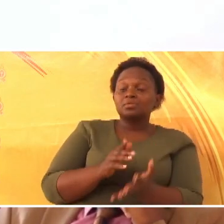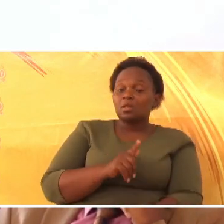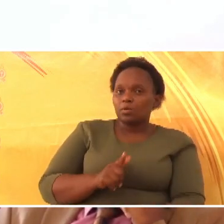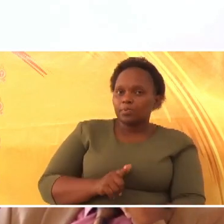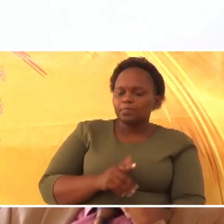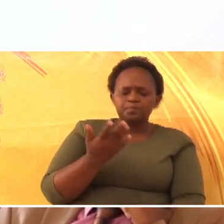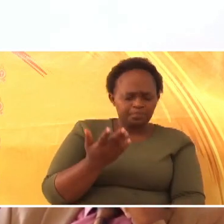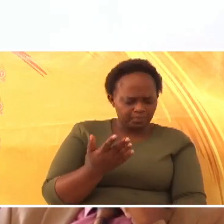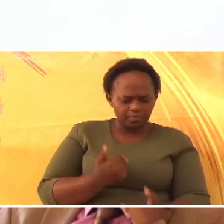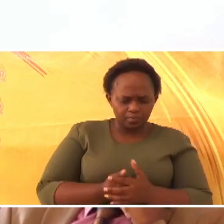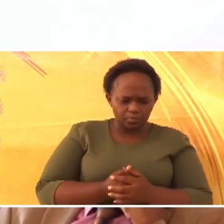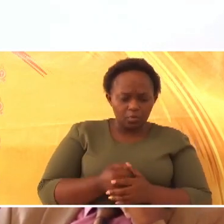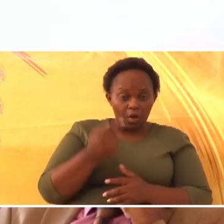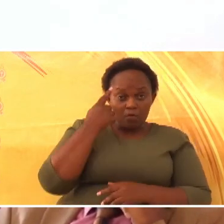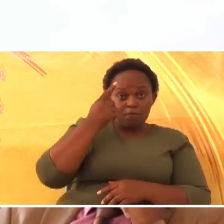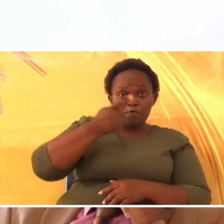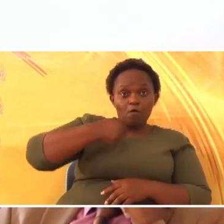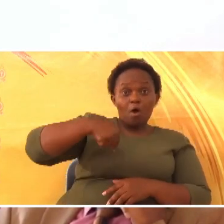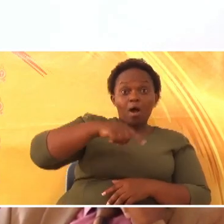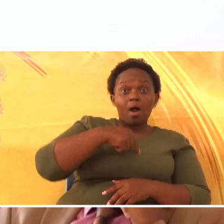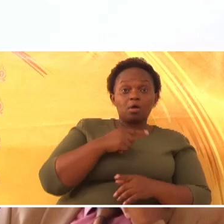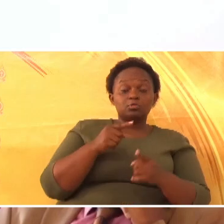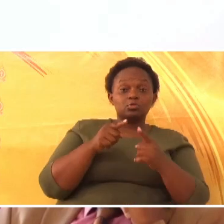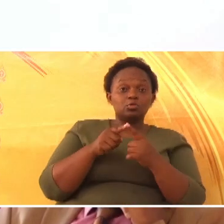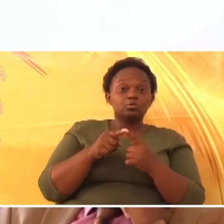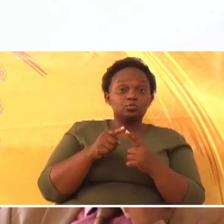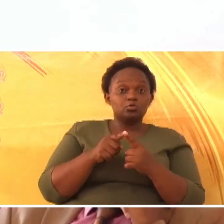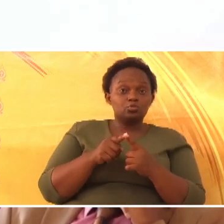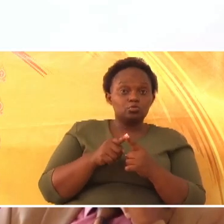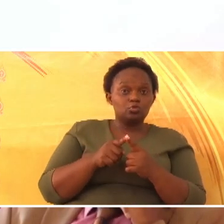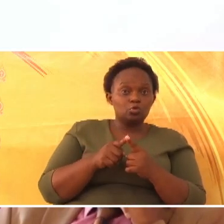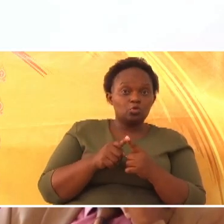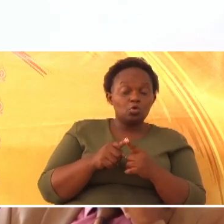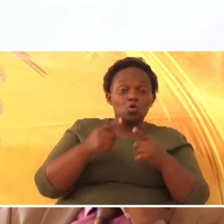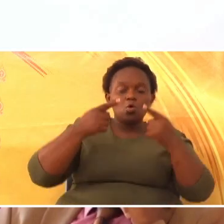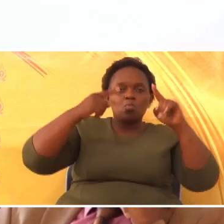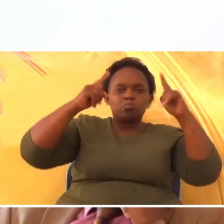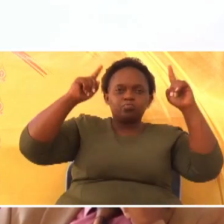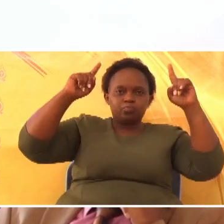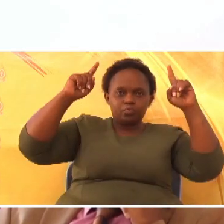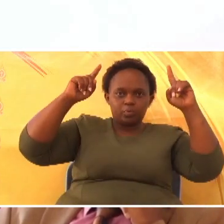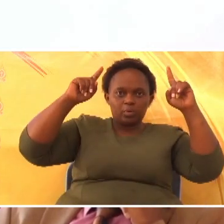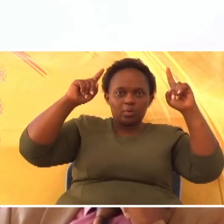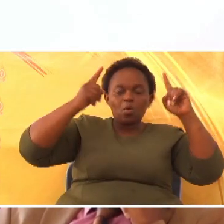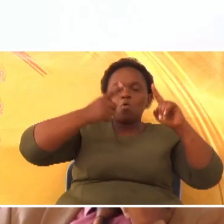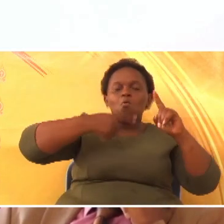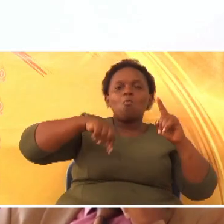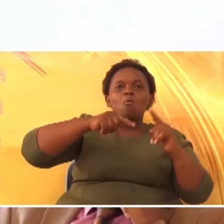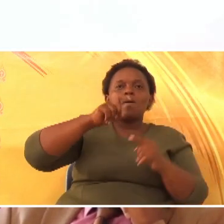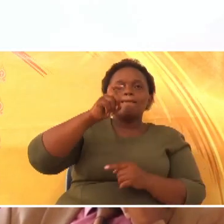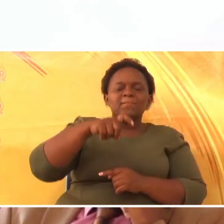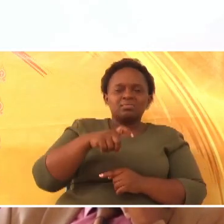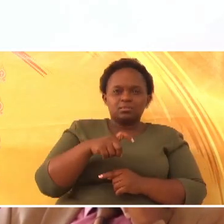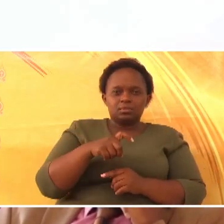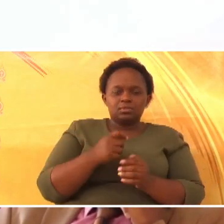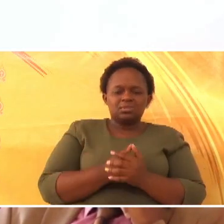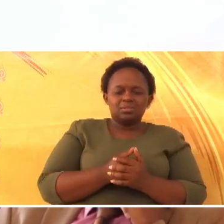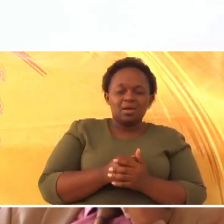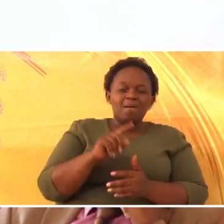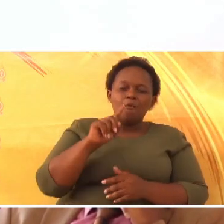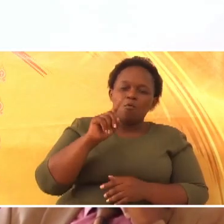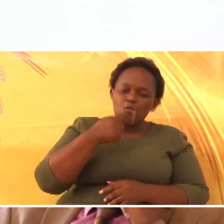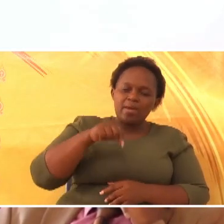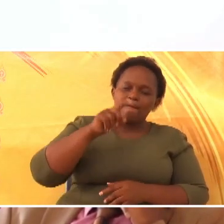Hili tuwezi kushinda, shinda no hili, nilazima kwanza, sema